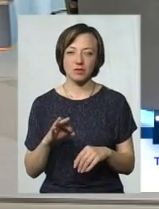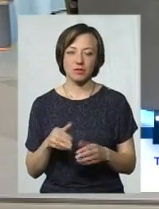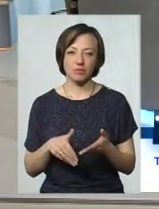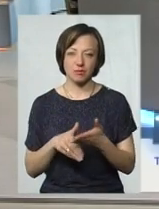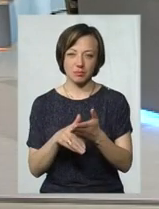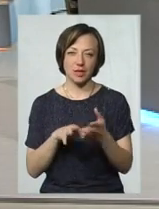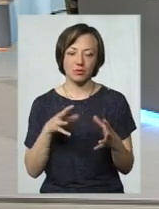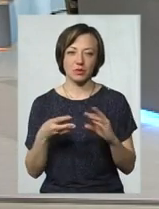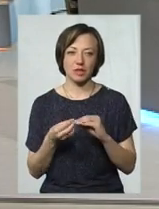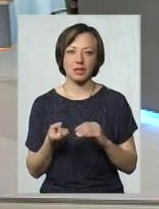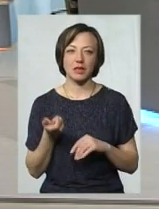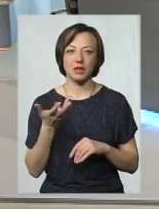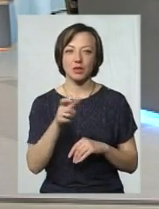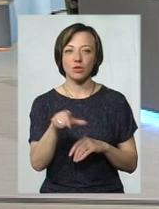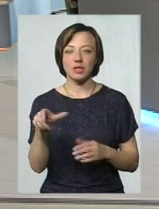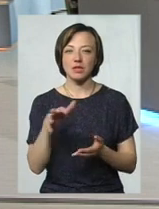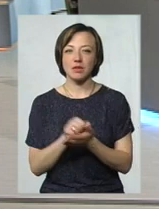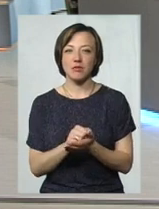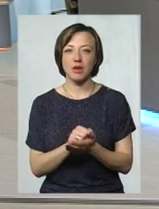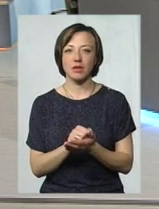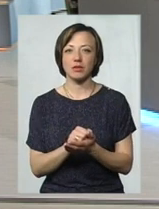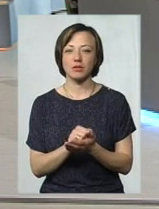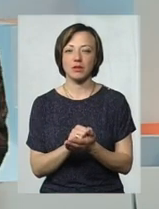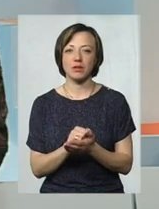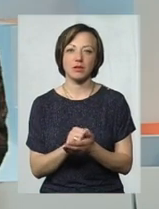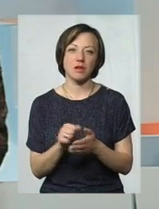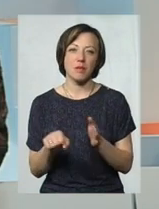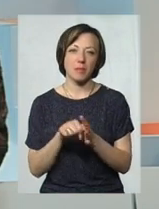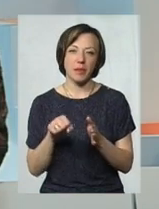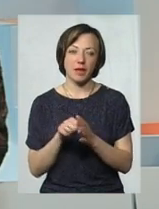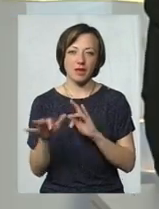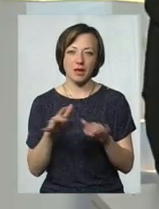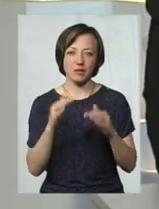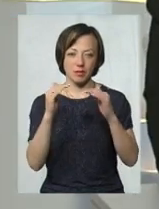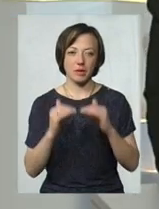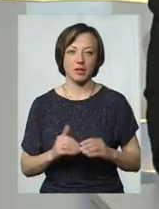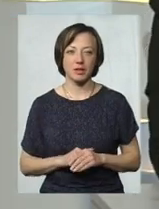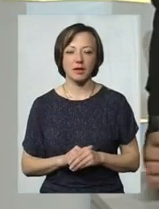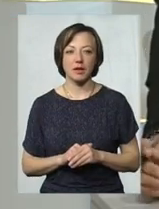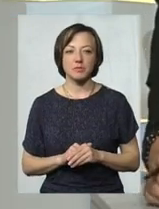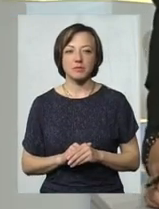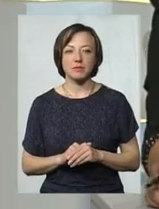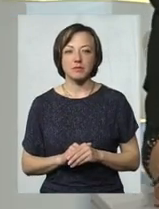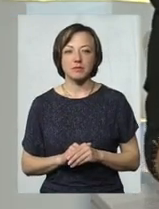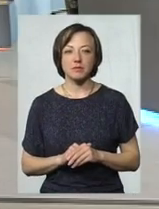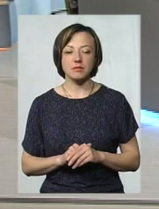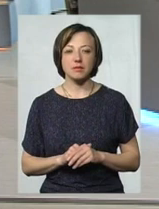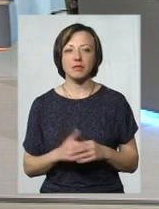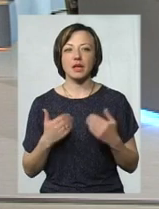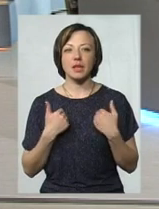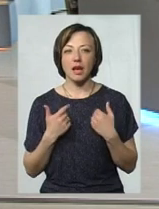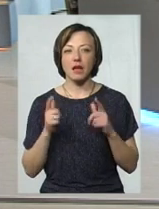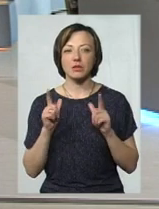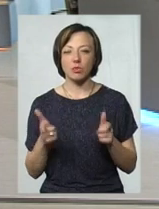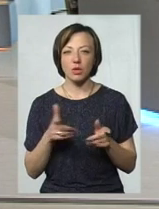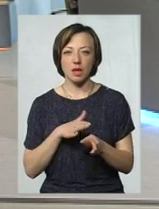і кількість людей, які займаються якось протиправною діяльністю, воно не впаде. Ви згодні, паніо? Згодна, згодна, абсолютно згодна.